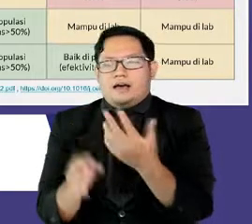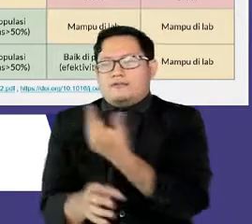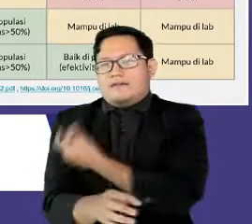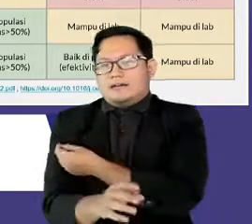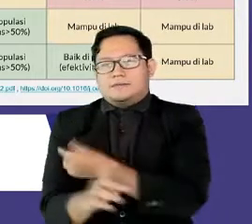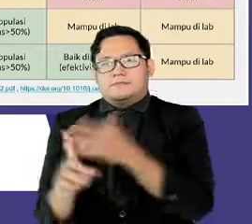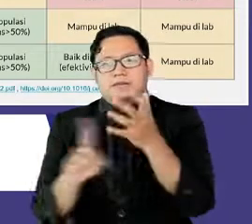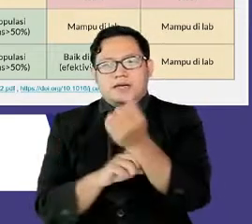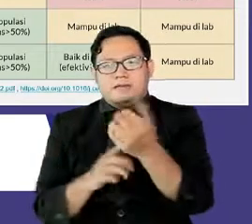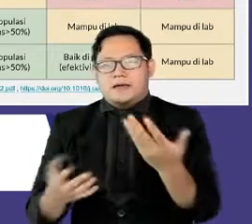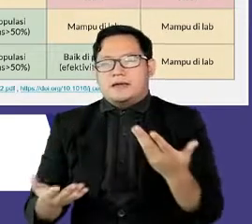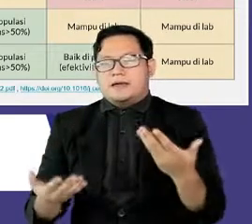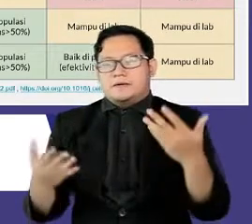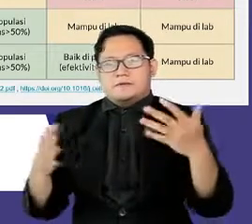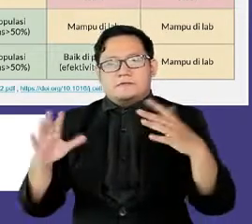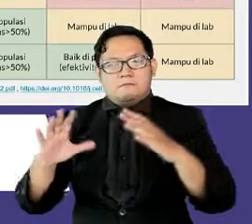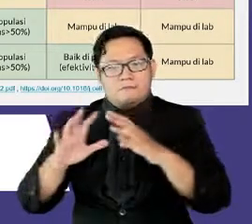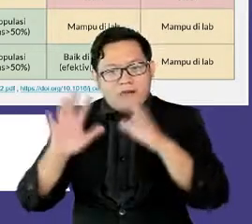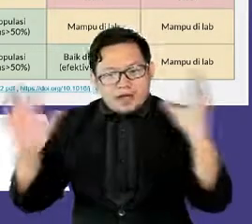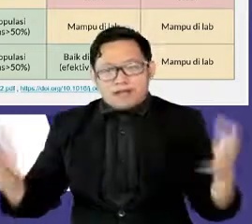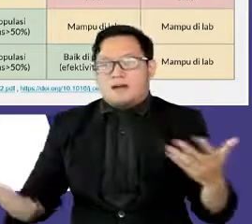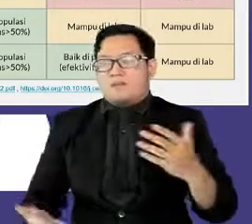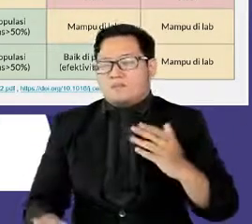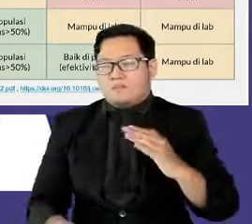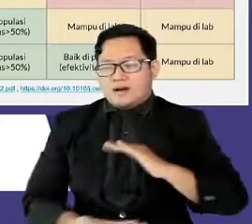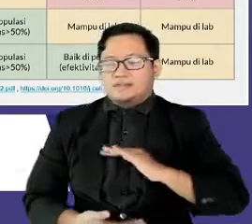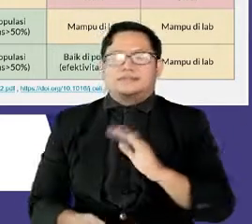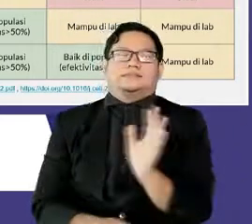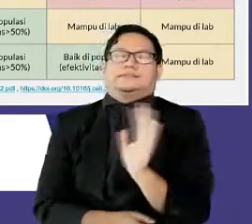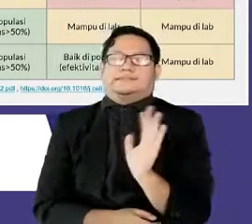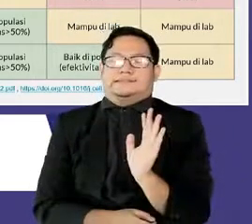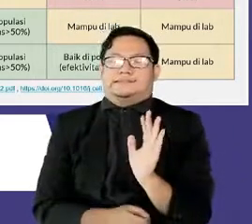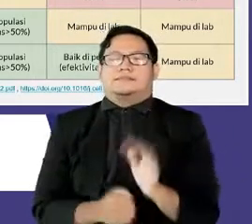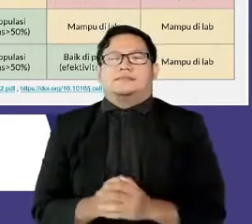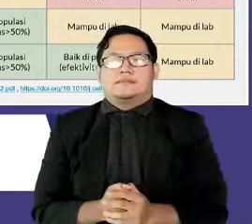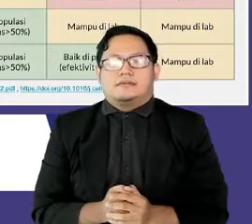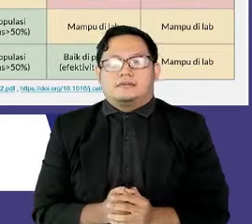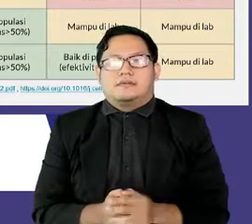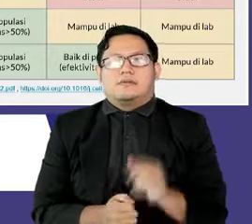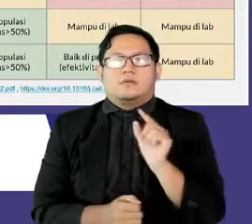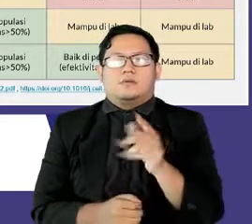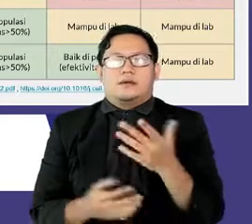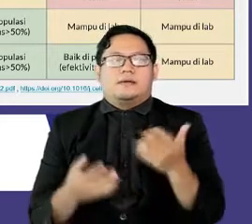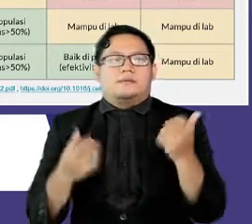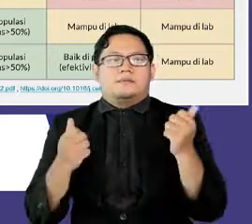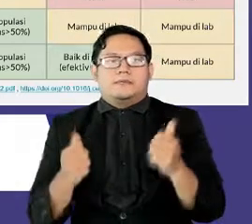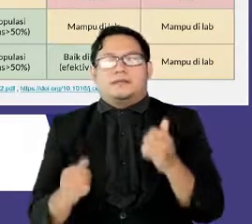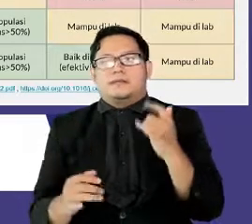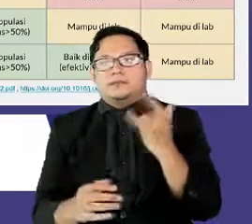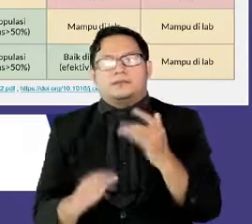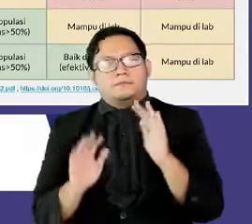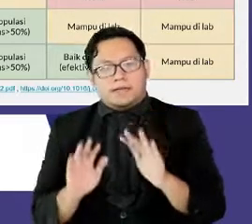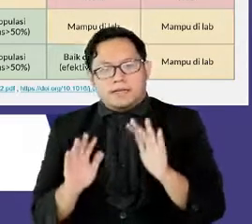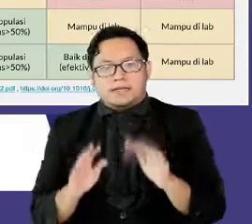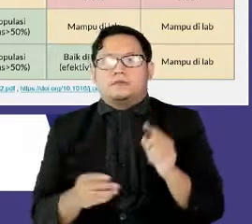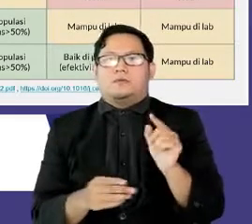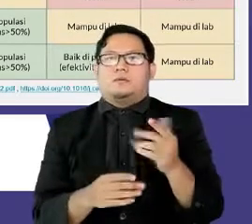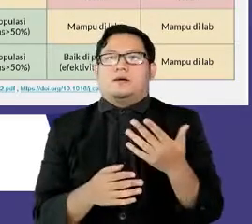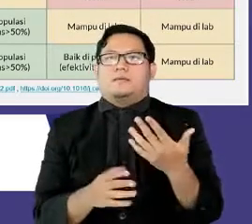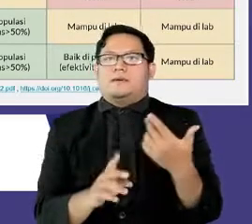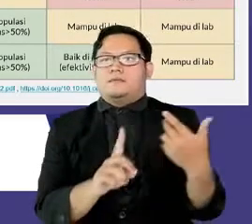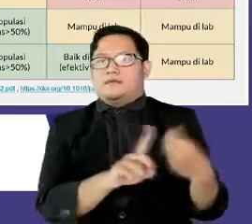Bahkan baiknya melebihi 70% dari populasi agar menjamin kekebalan komunitas secara sempurna terbentuk.